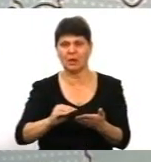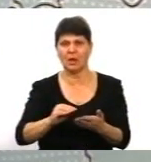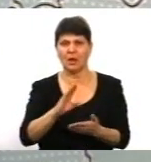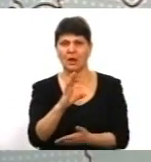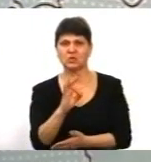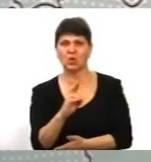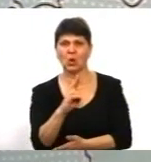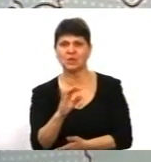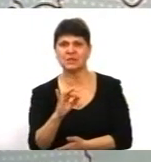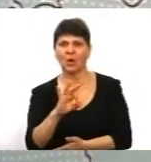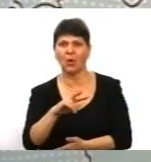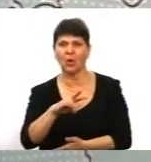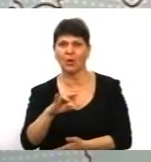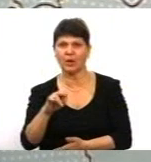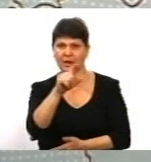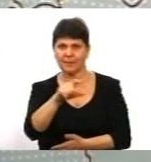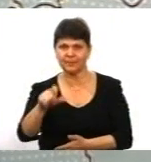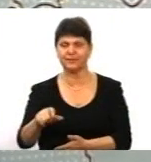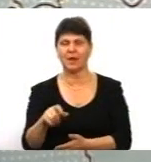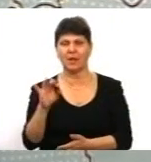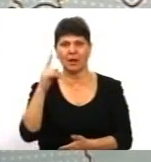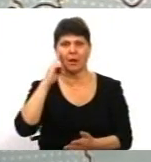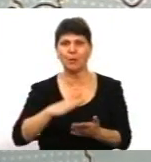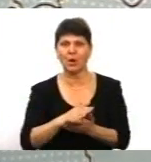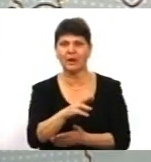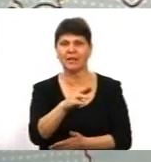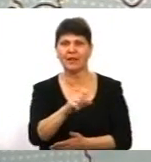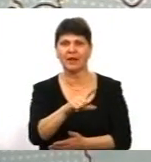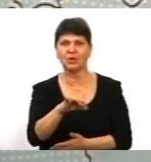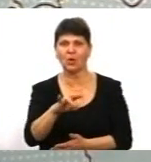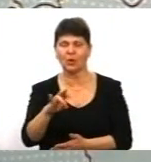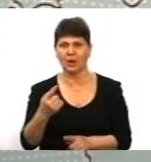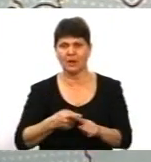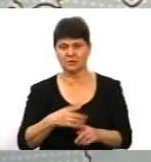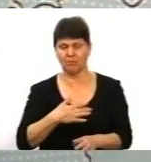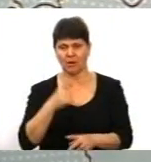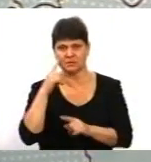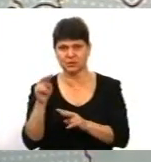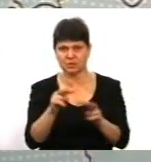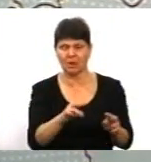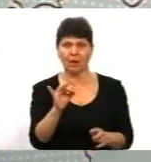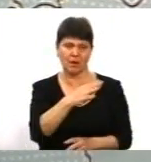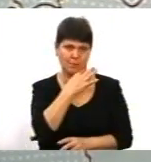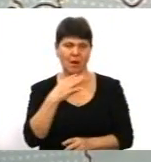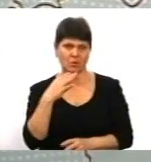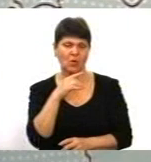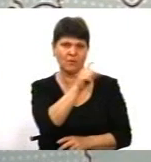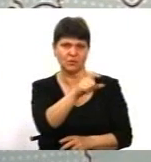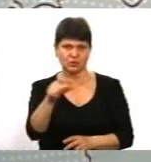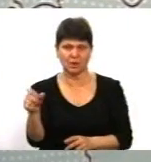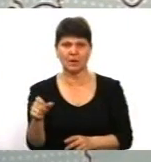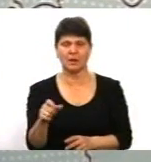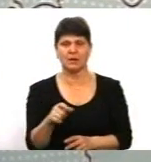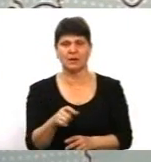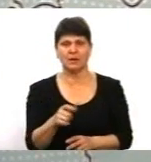дуже важливе спостереження, не тільки моє. Багатьох соціологів, політологів, політехнологів